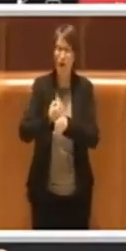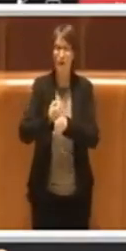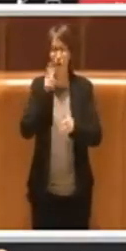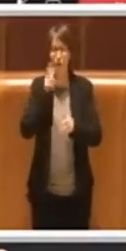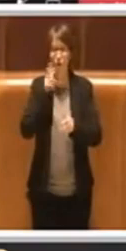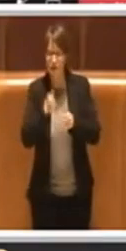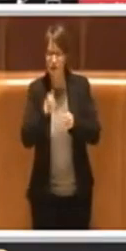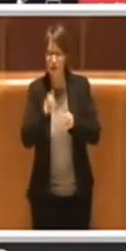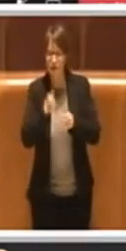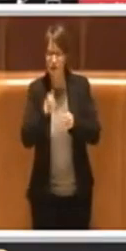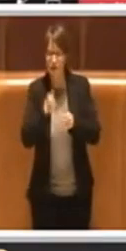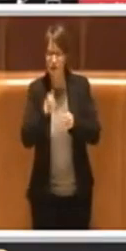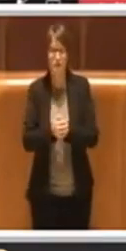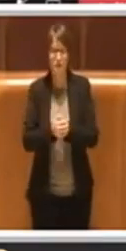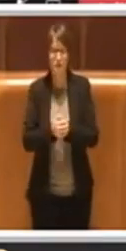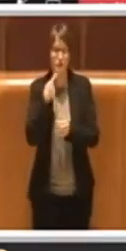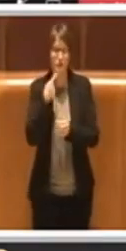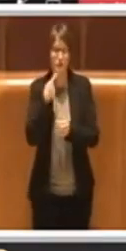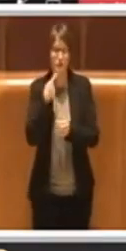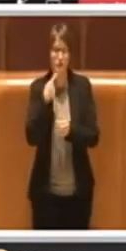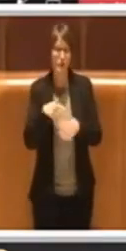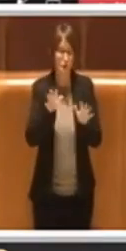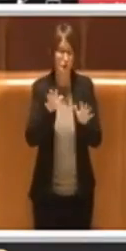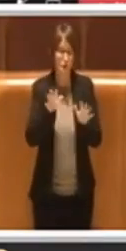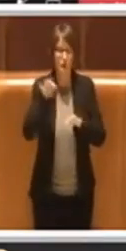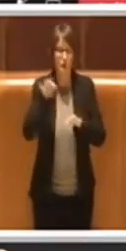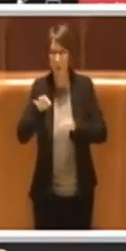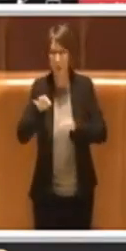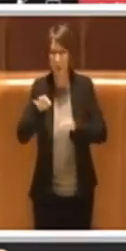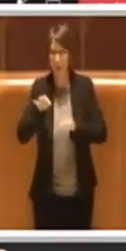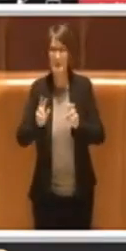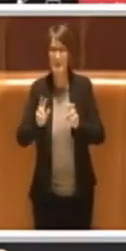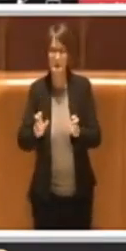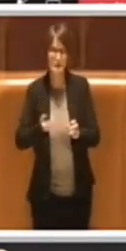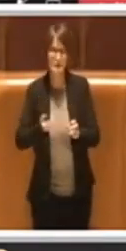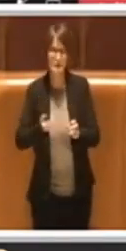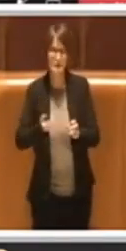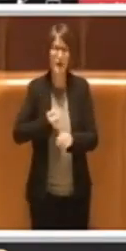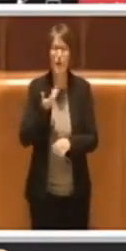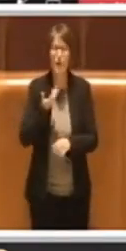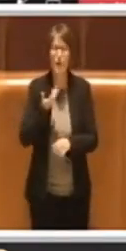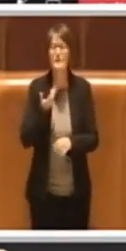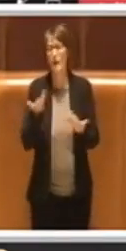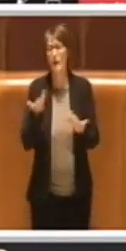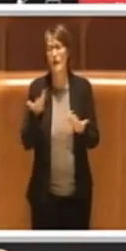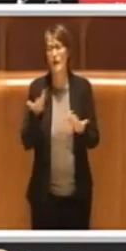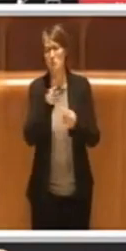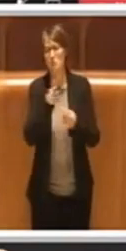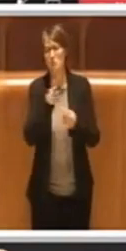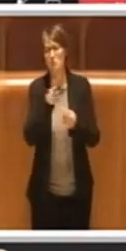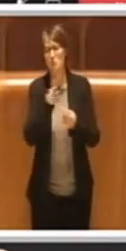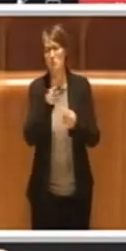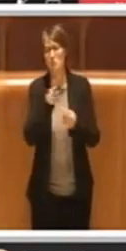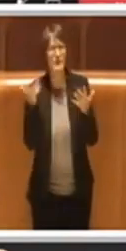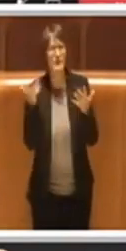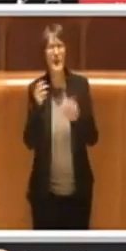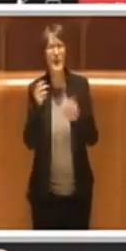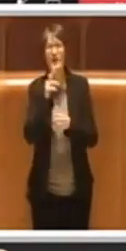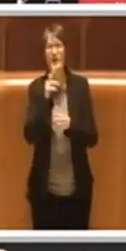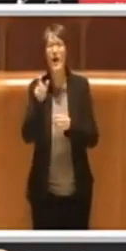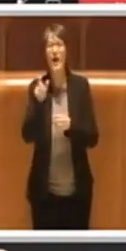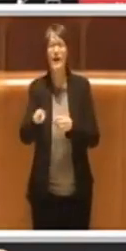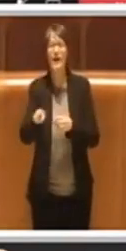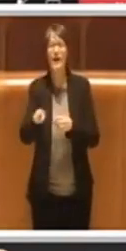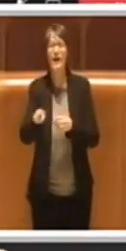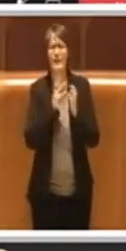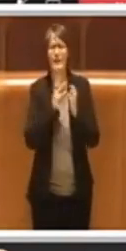Come detto da teatro, cinema, musica, tv, poesia, veramente si è dimostrato un artista poliedrico